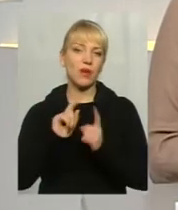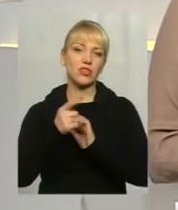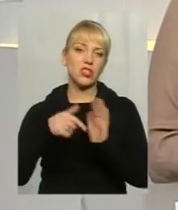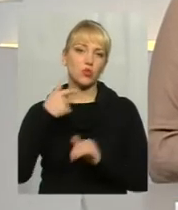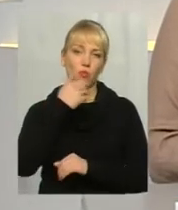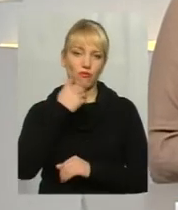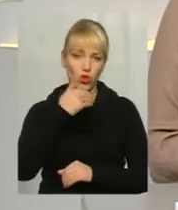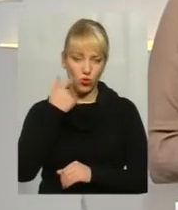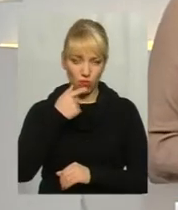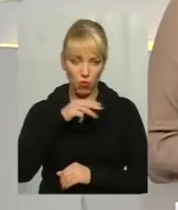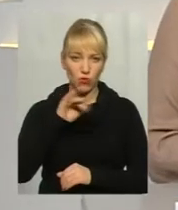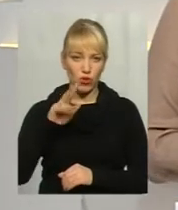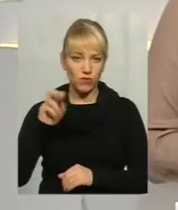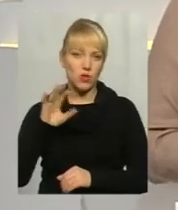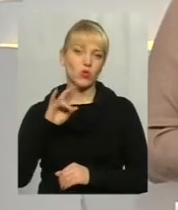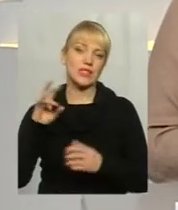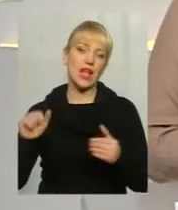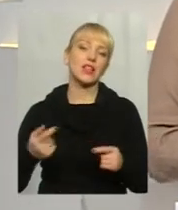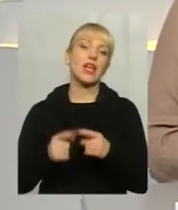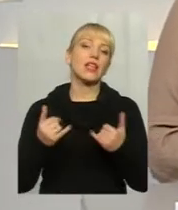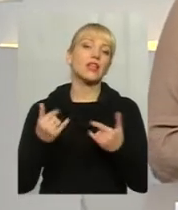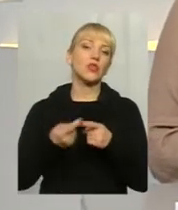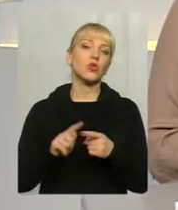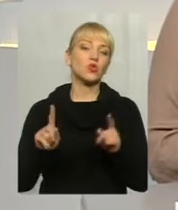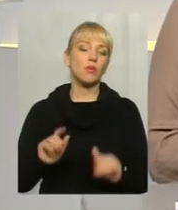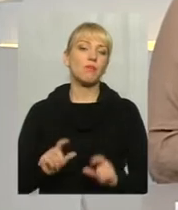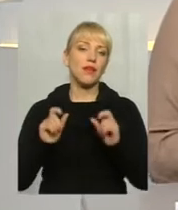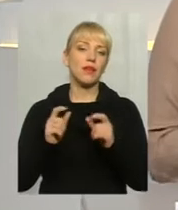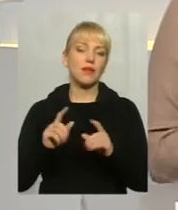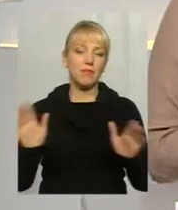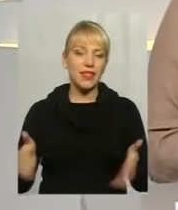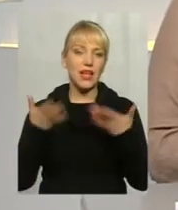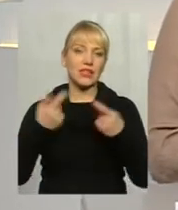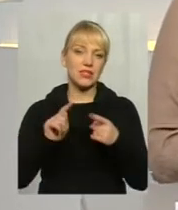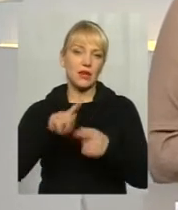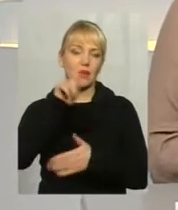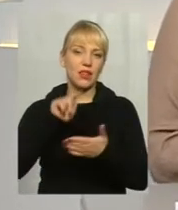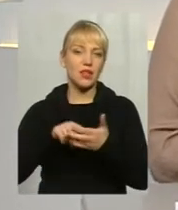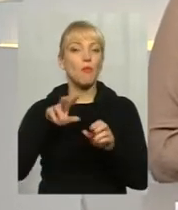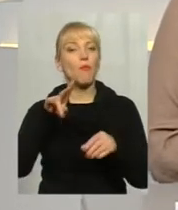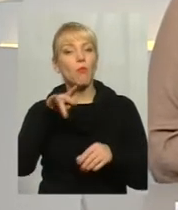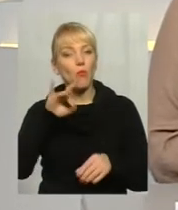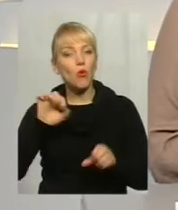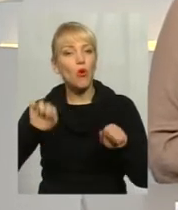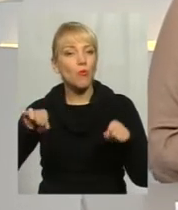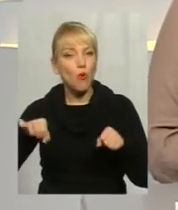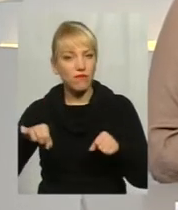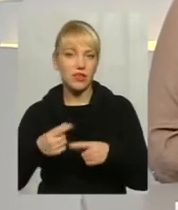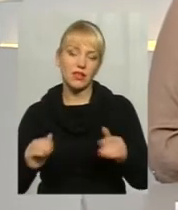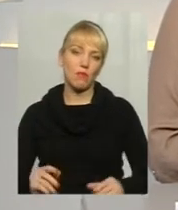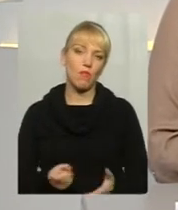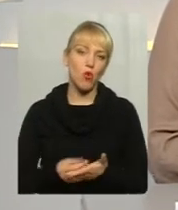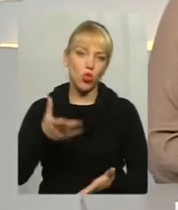мову Оксана Фіновська. Отож, для того, щоб підняти це питання про ймовірне подорожчання проїзду у